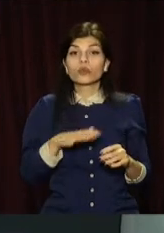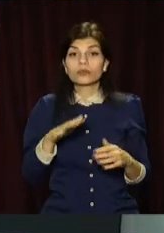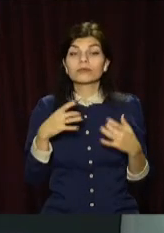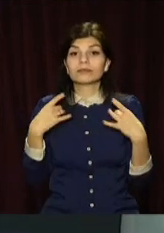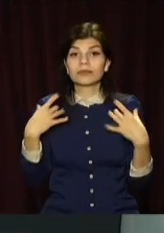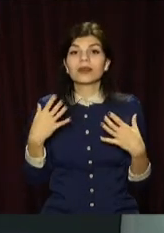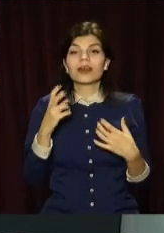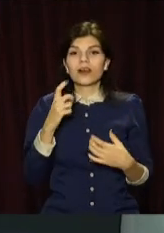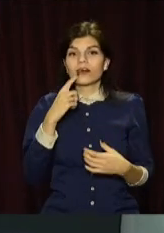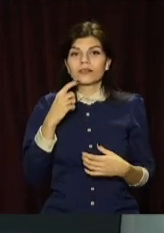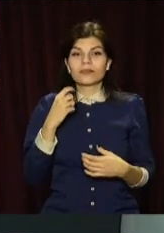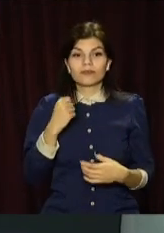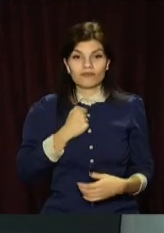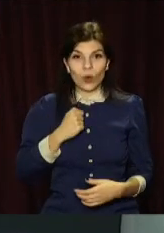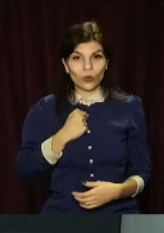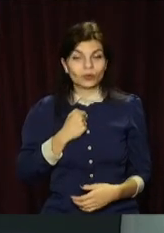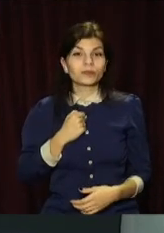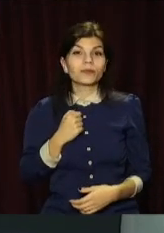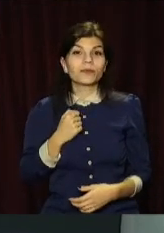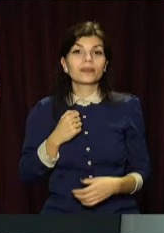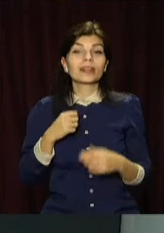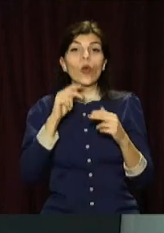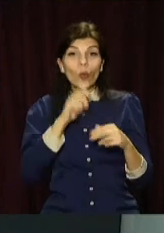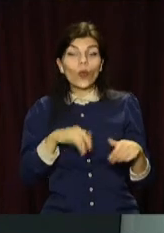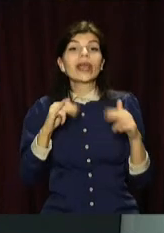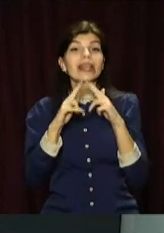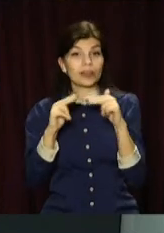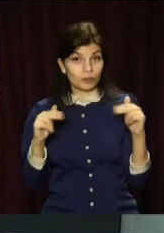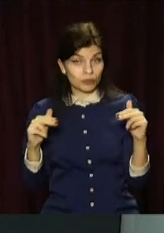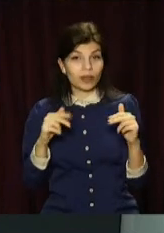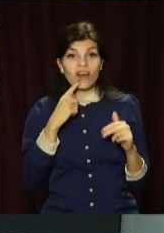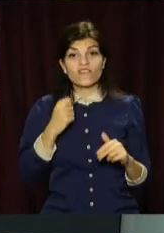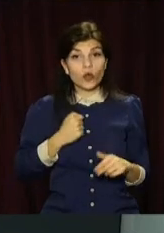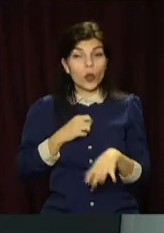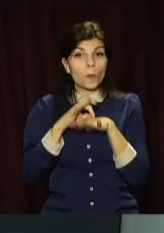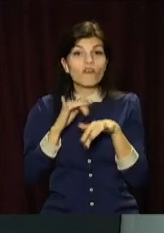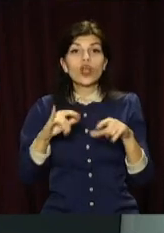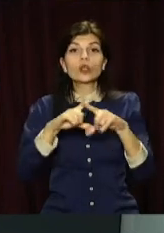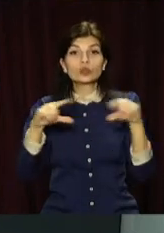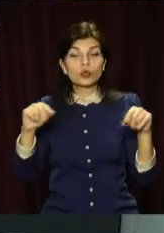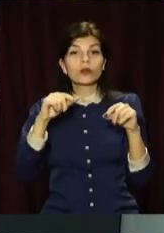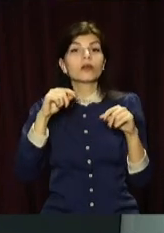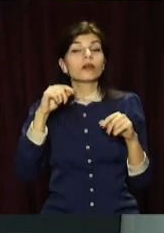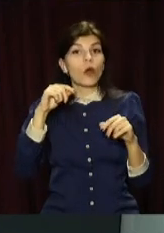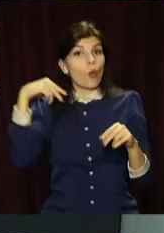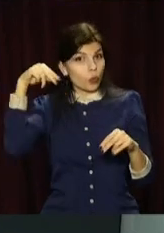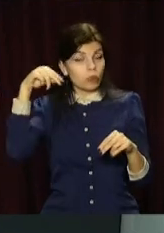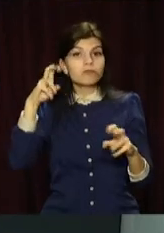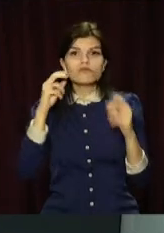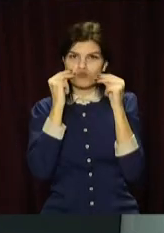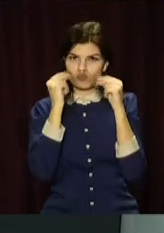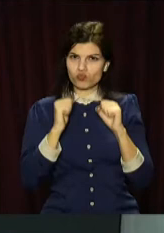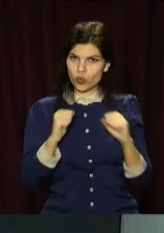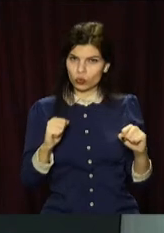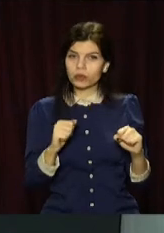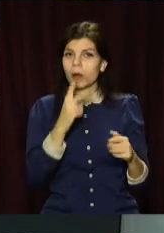День Збройних сил України і на Дніпропетровщині. З цього приводу військові провели для школярів урок мужності. Показали